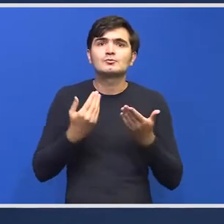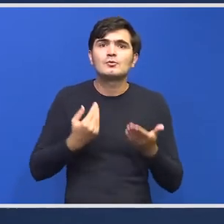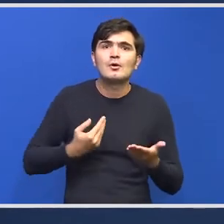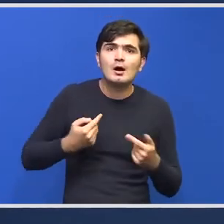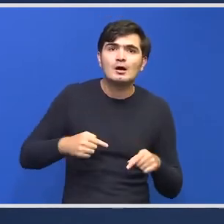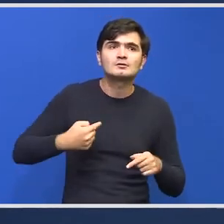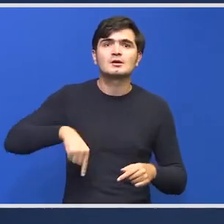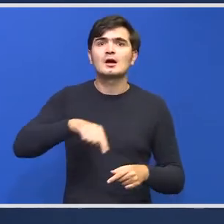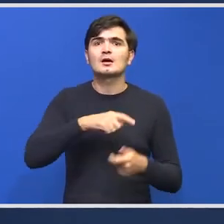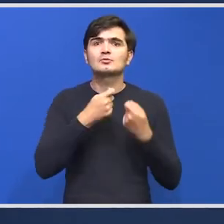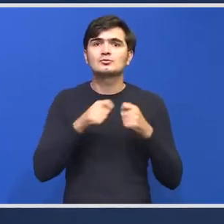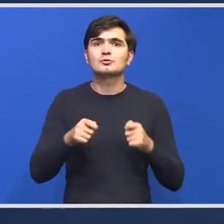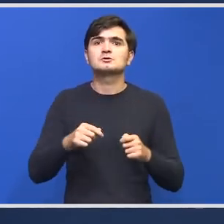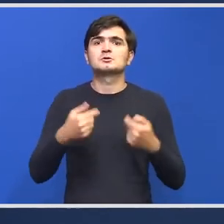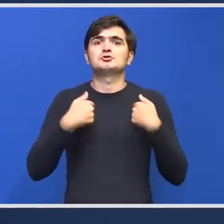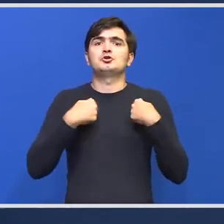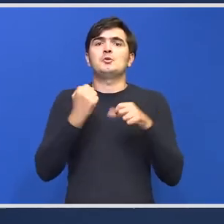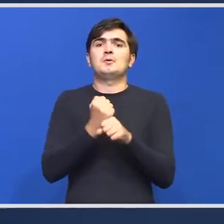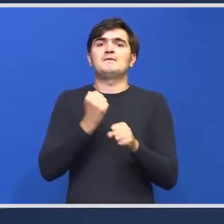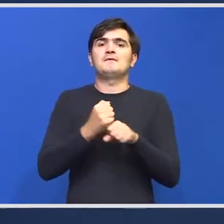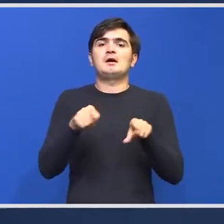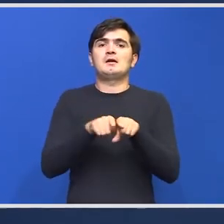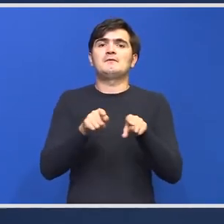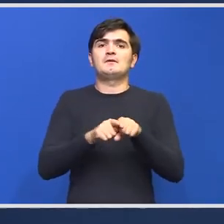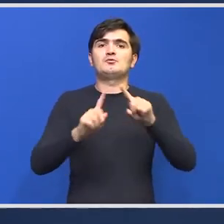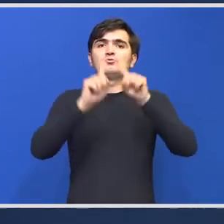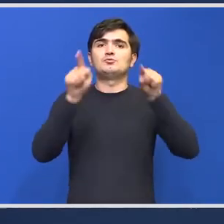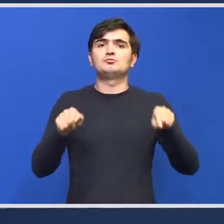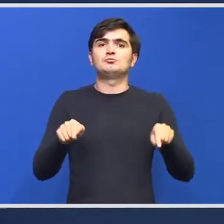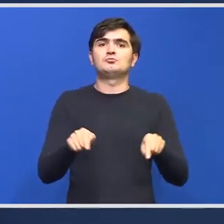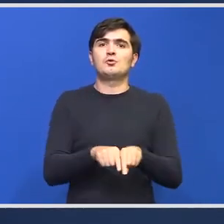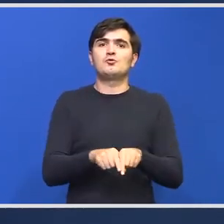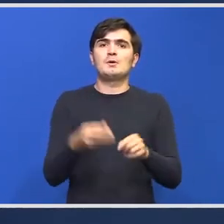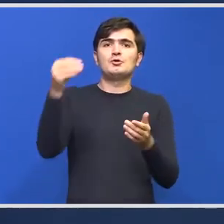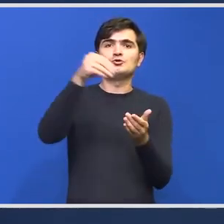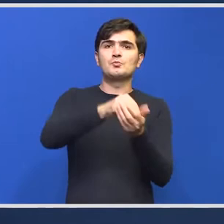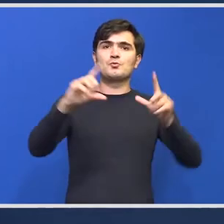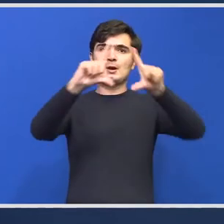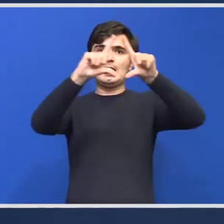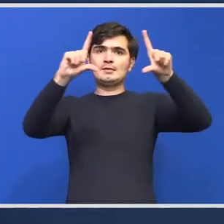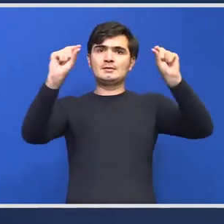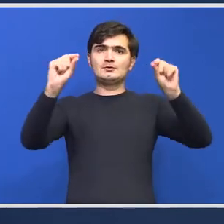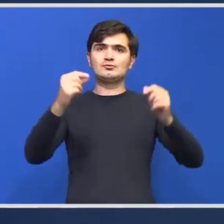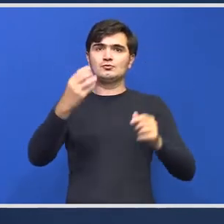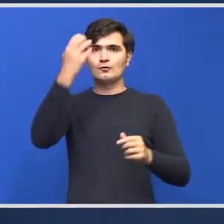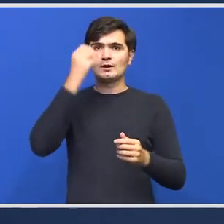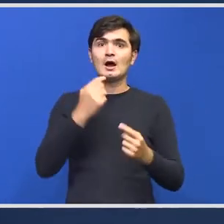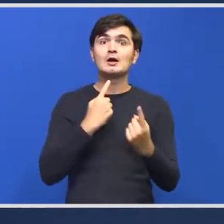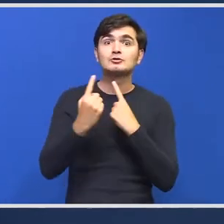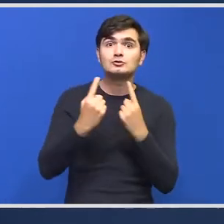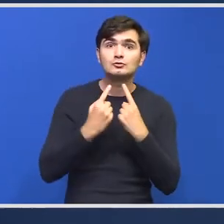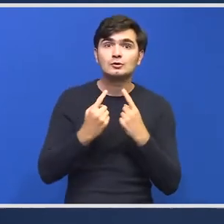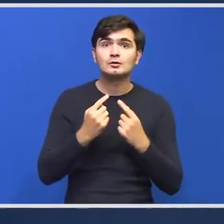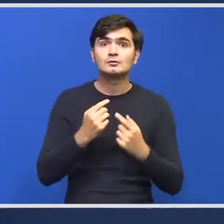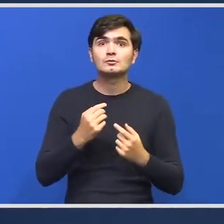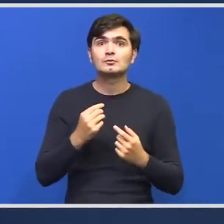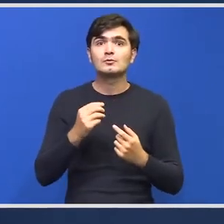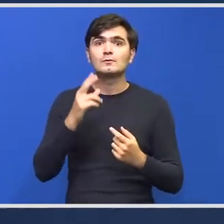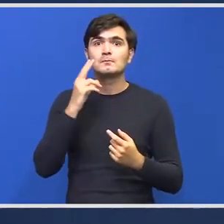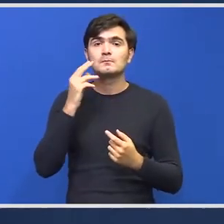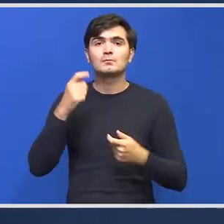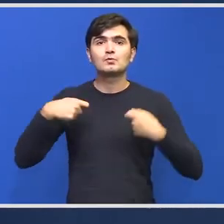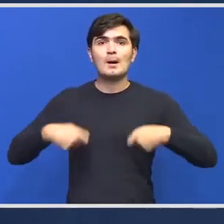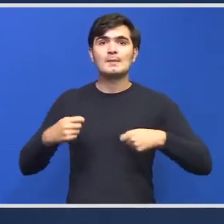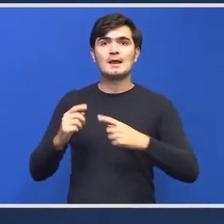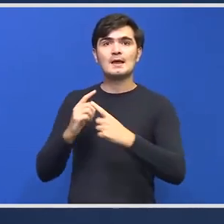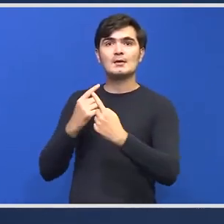premier, documente poate și dă. Ați vorbit cu consilierile dumneavoastră pe această temă? Veți lua măsuri. Vă mulțumesc